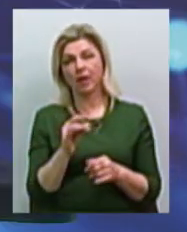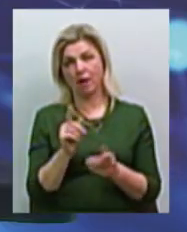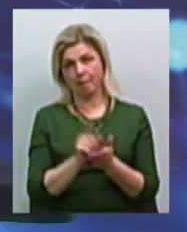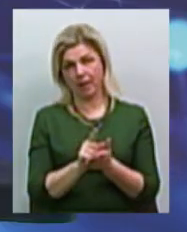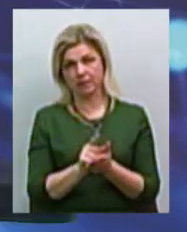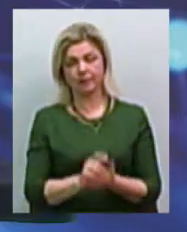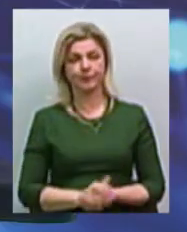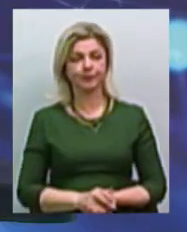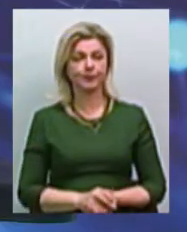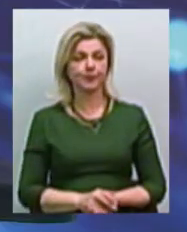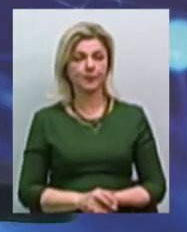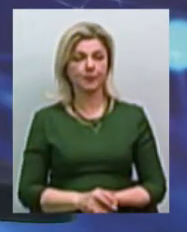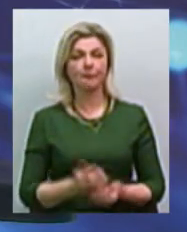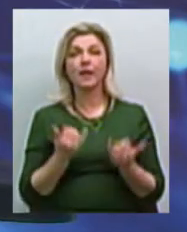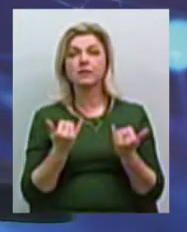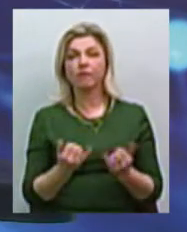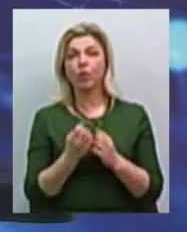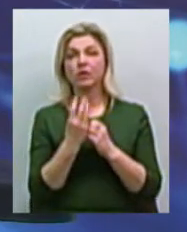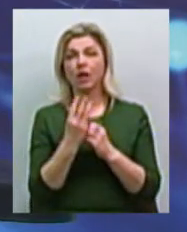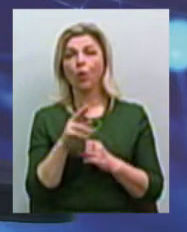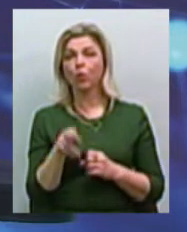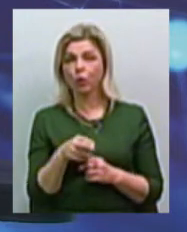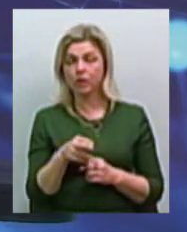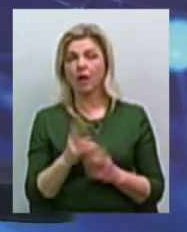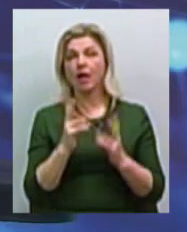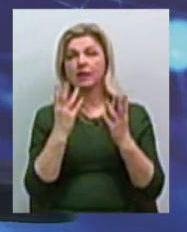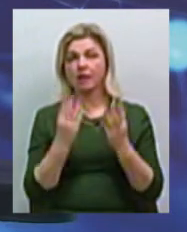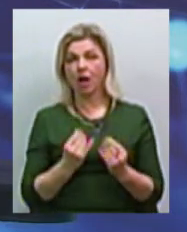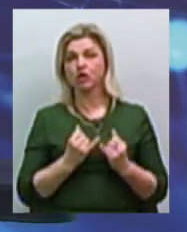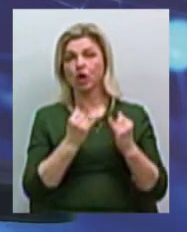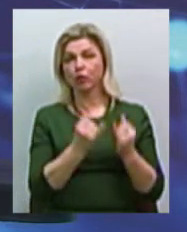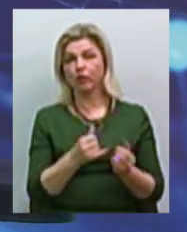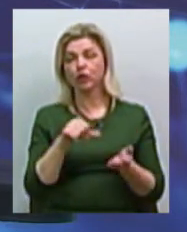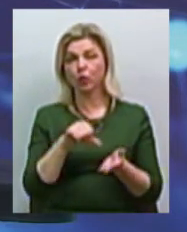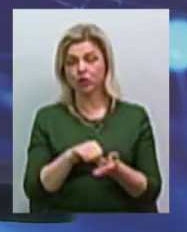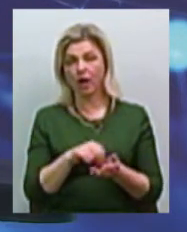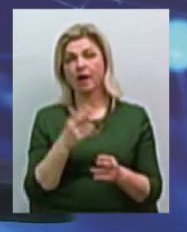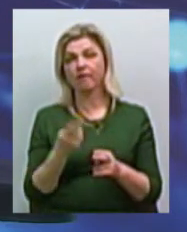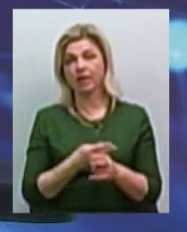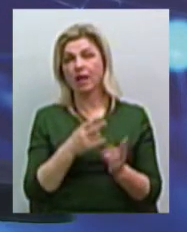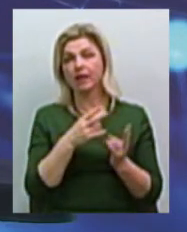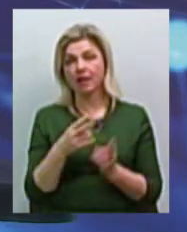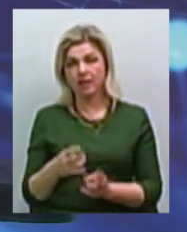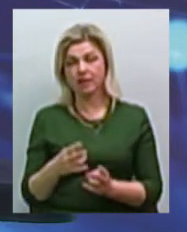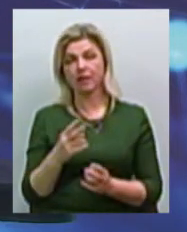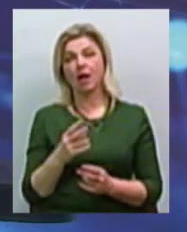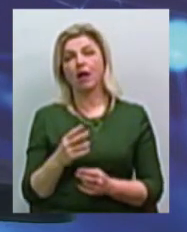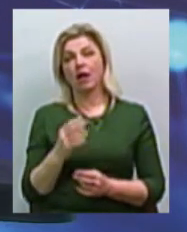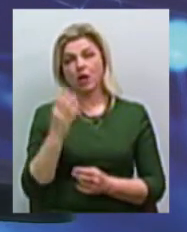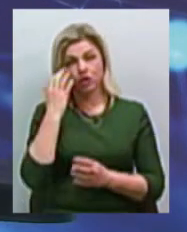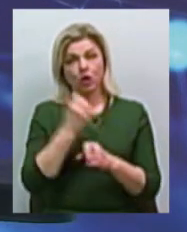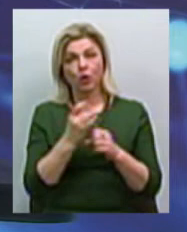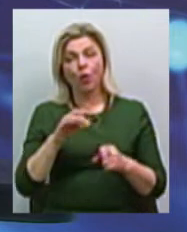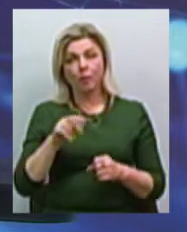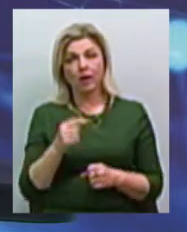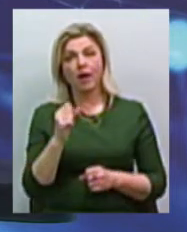До речі, про заходи. Сьогодні, 13 грудня, до Дня вшанування учасників ліквідації наслідків аварії на Чорнобильській